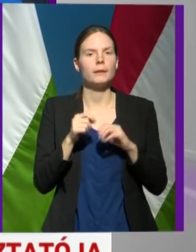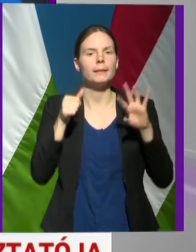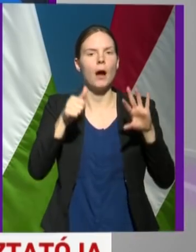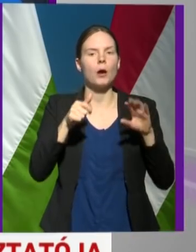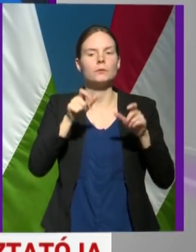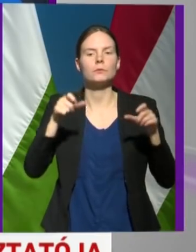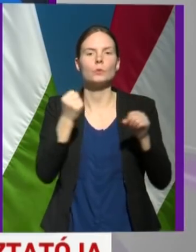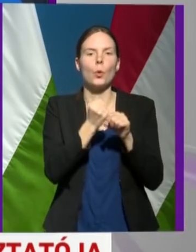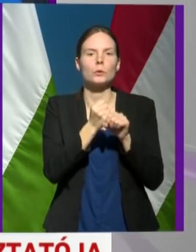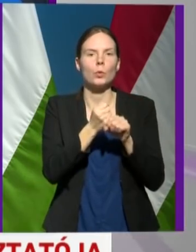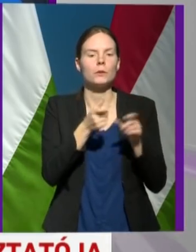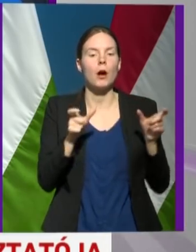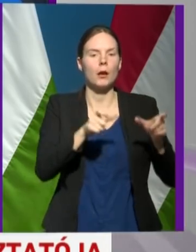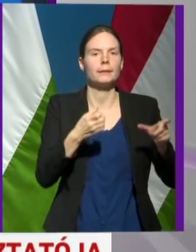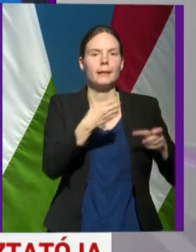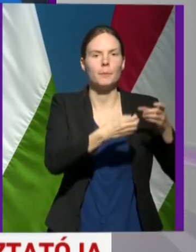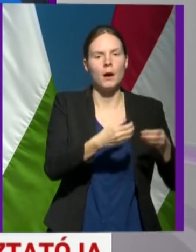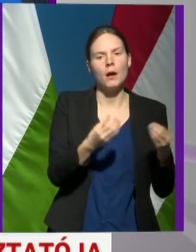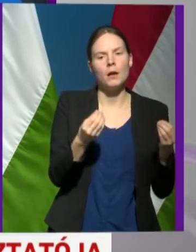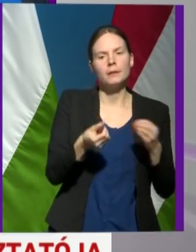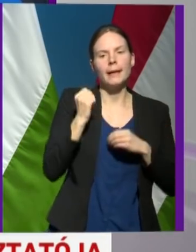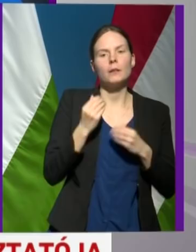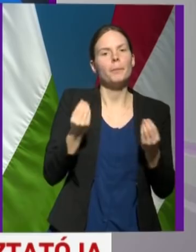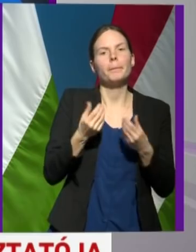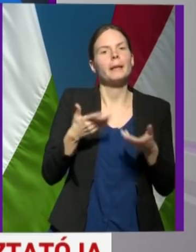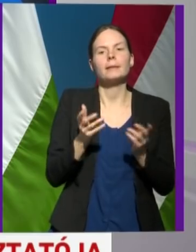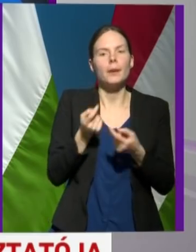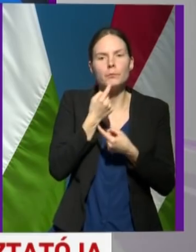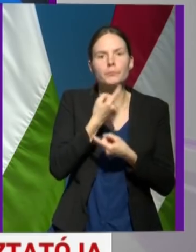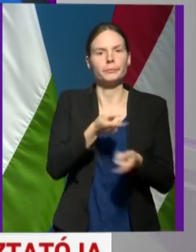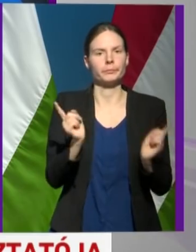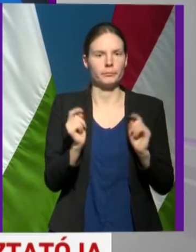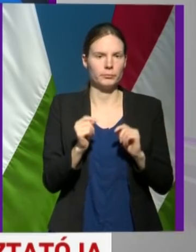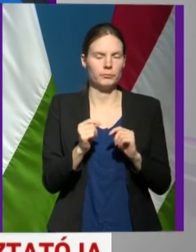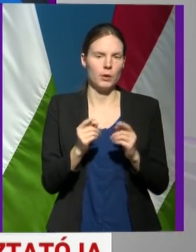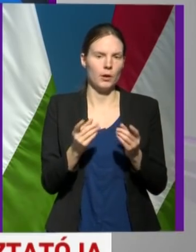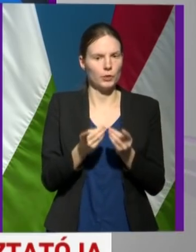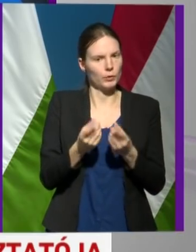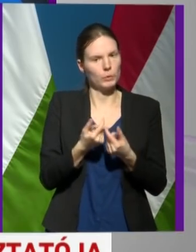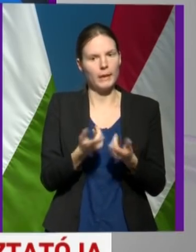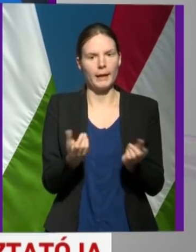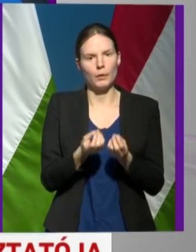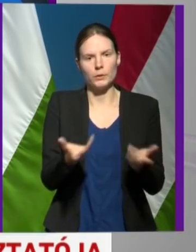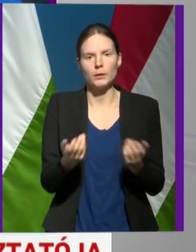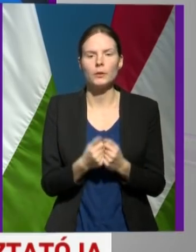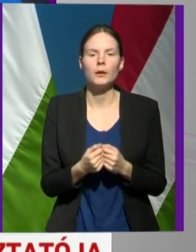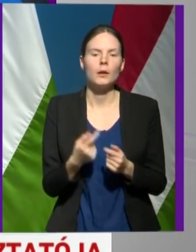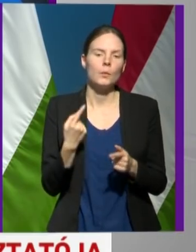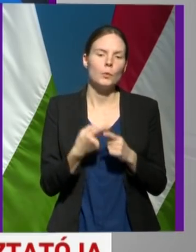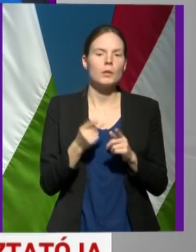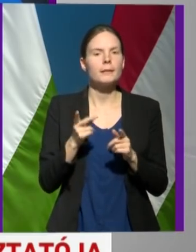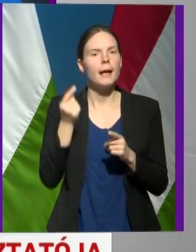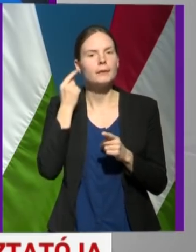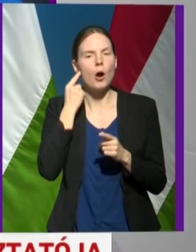kórházba. Miért nem tartották fontosnak ezt elmondani a tegnapi operatív törzs tájékoztatóján? Illetve azt lehet hallani kórházi